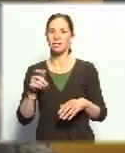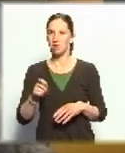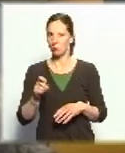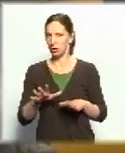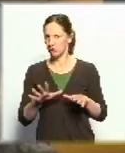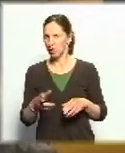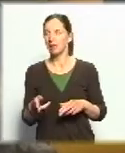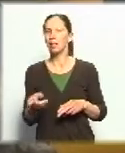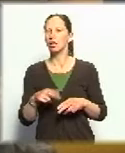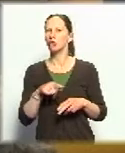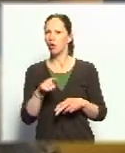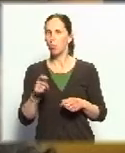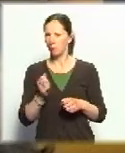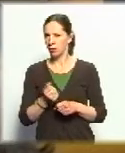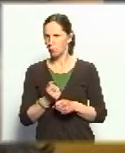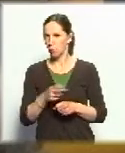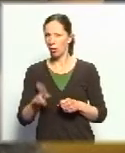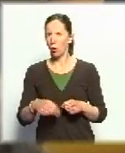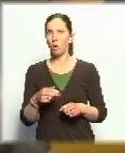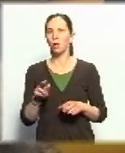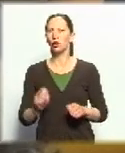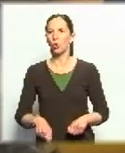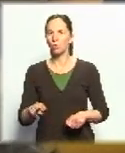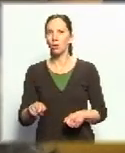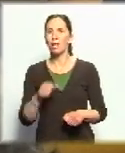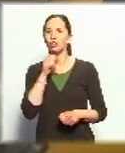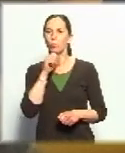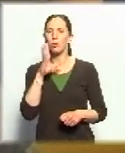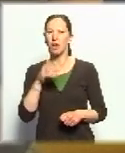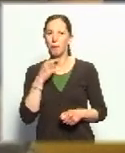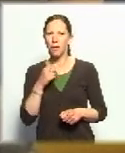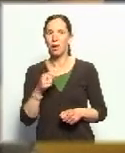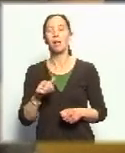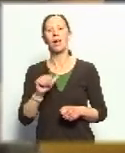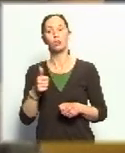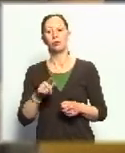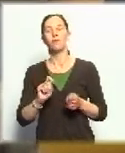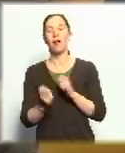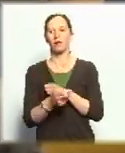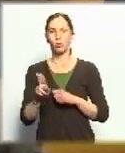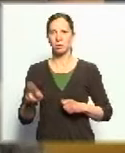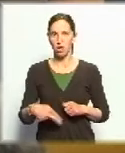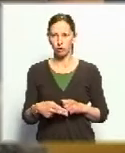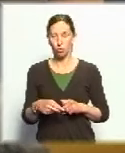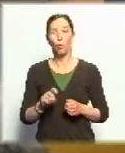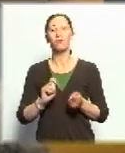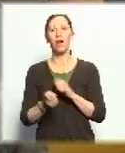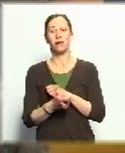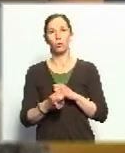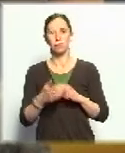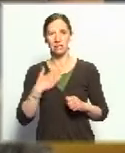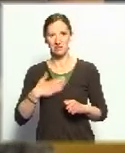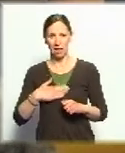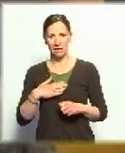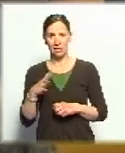döntöttek a somogyiak. Először is döntöttek a változásról. Arról döntöttek, hogy változást akarnak, mert olyan